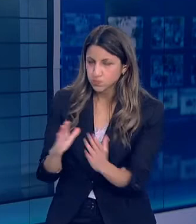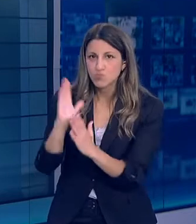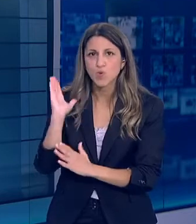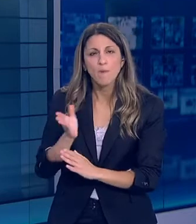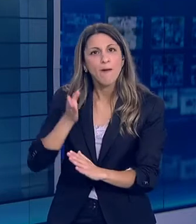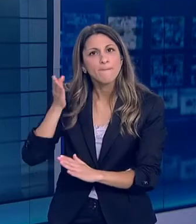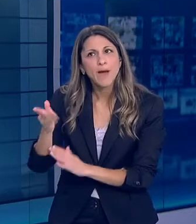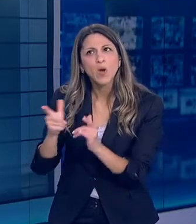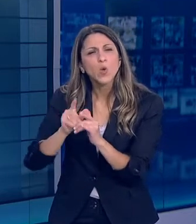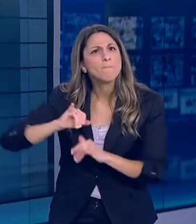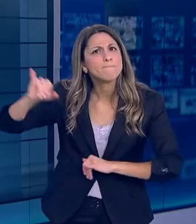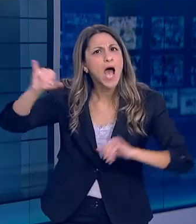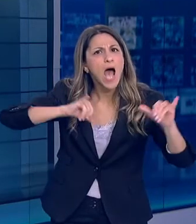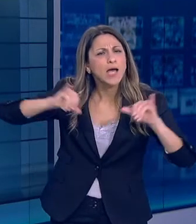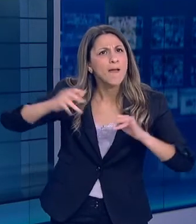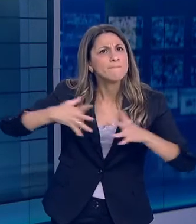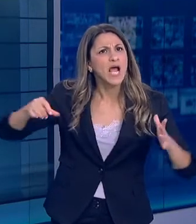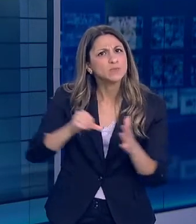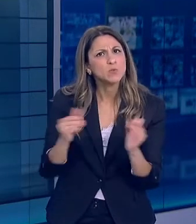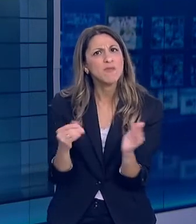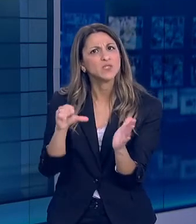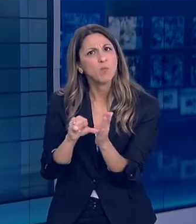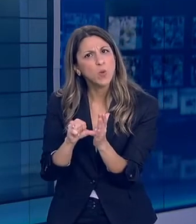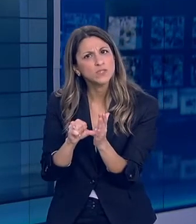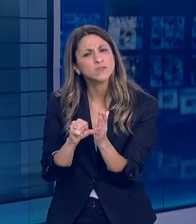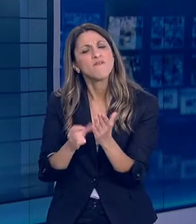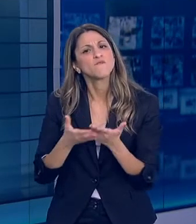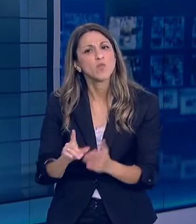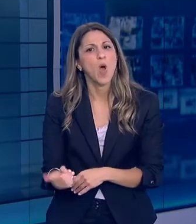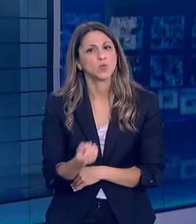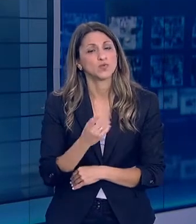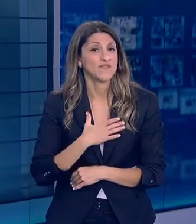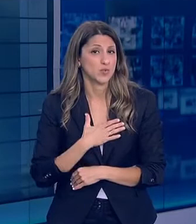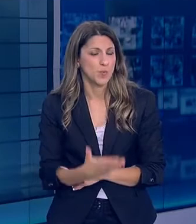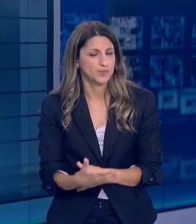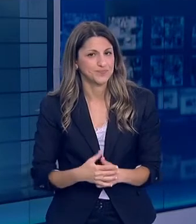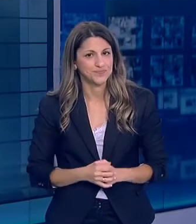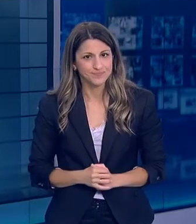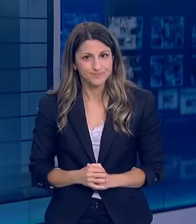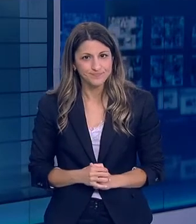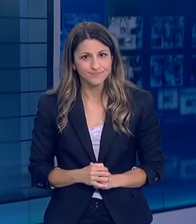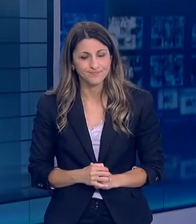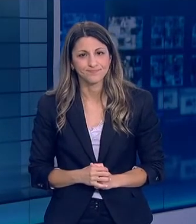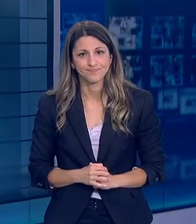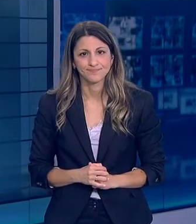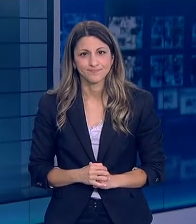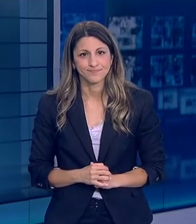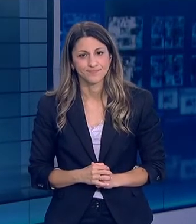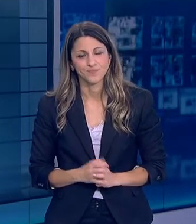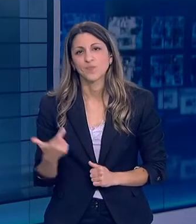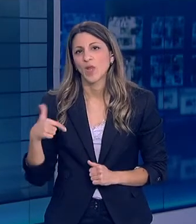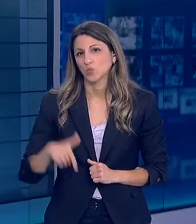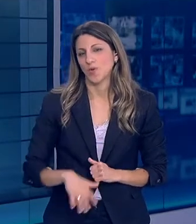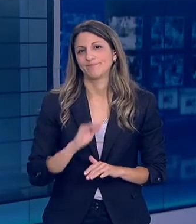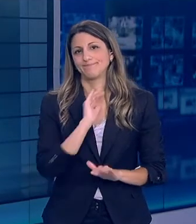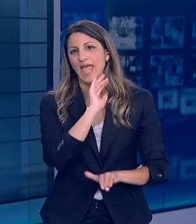χωριό Σε κάθε πόλη Σε κάθε γωνιά της πατρίδας μας Σας ευχαριστώ Ευχαριστούμε κύριε Υπουργέ Να περάσουμε σε